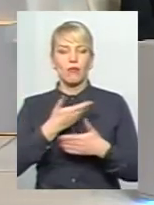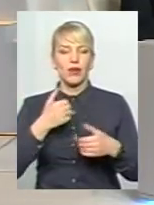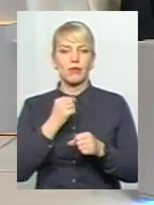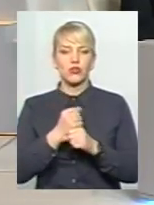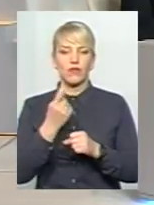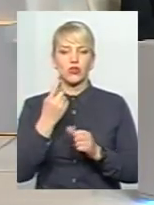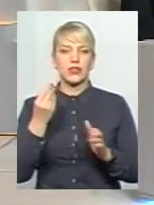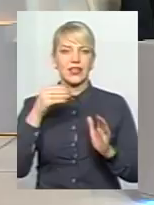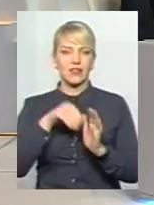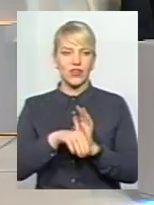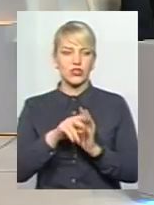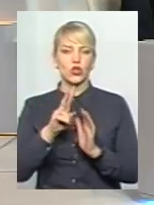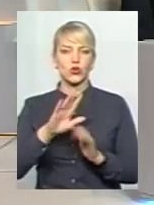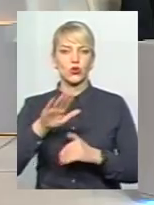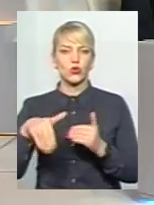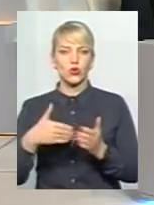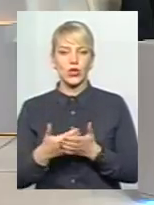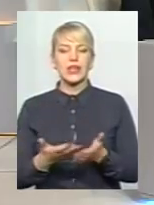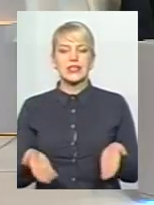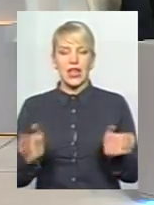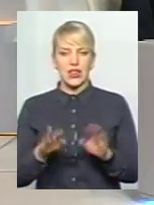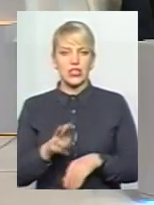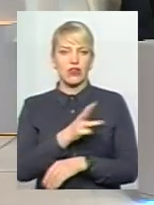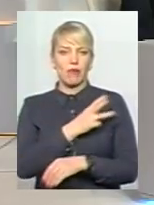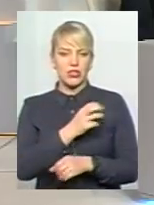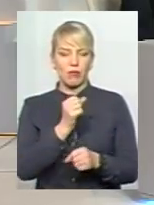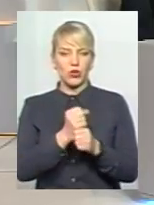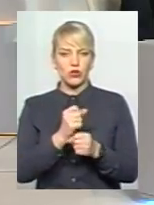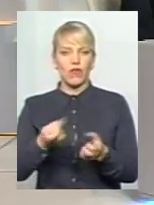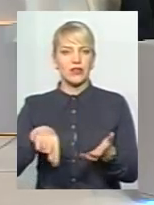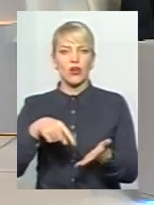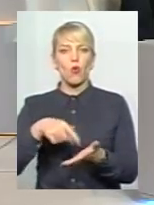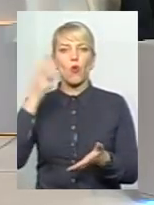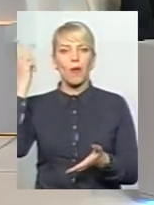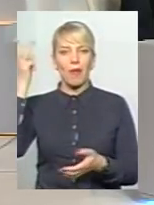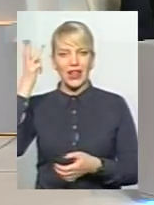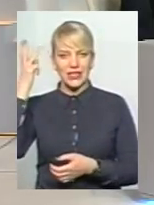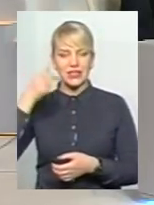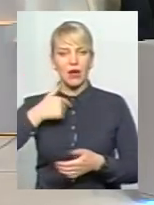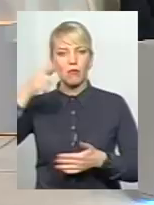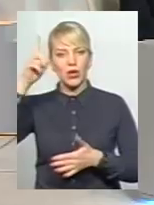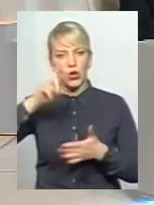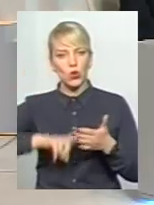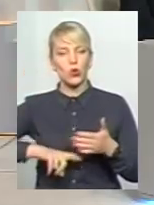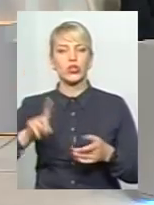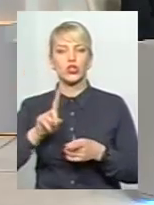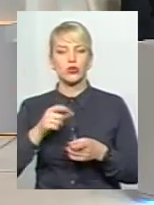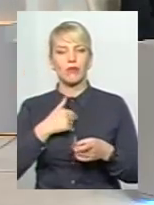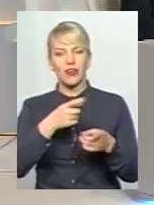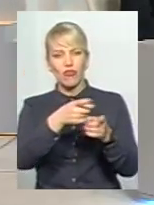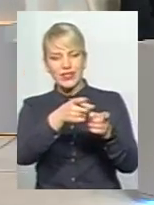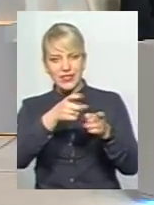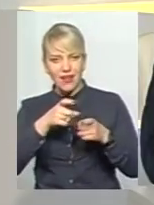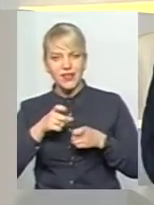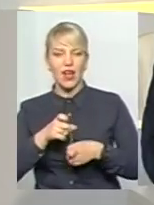інвестором, який до цього часу так і залишив бажання працювати в Хмельницькому. Саме в Хмельницькому. Я переконаний, що ми його все-таки в Хмельницькій затягнемо.